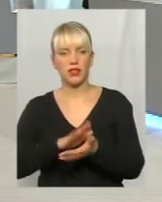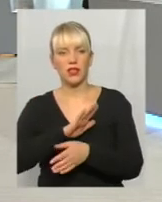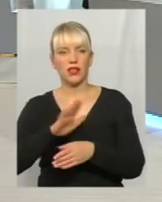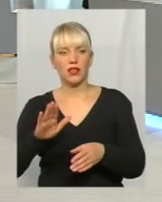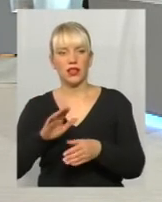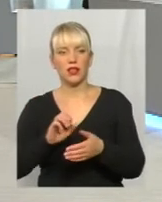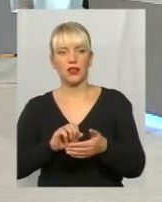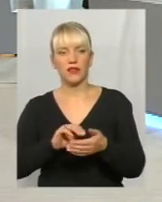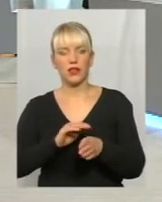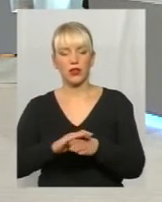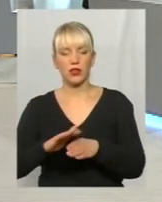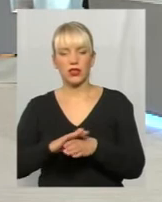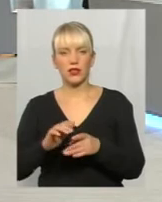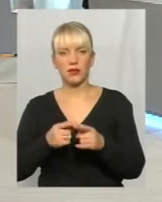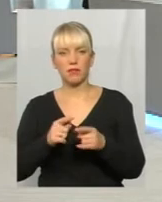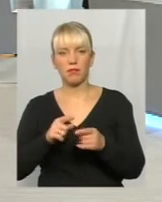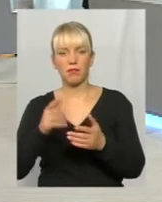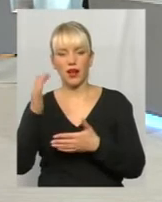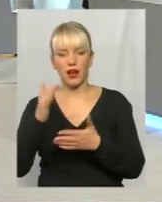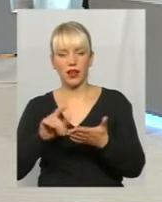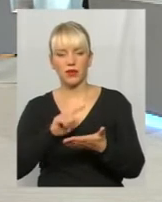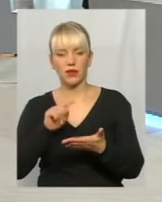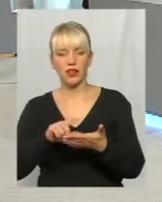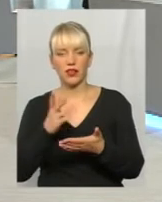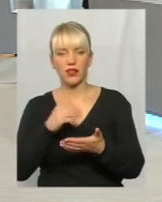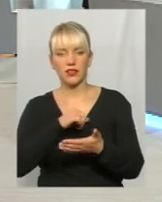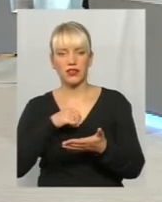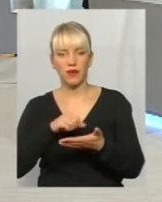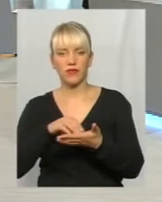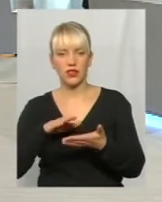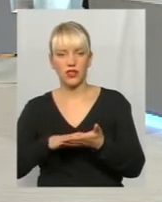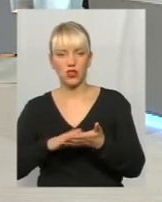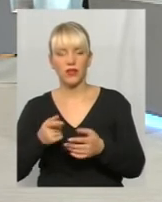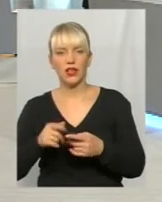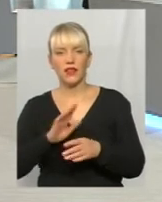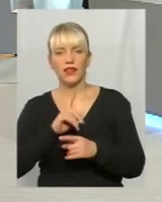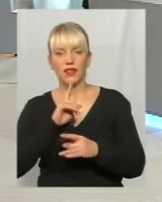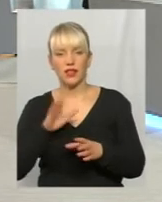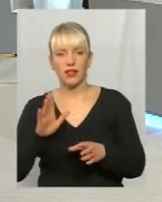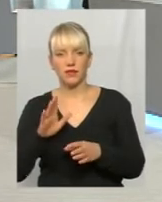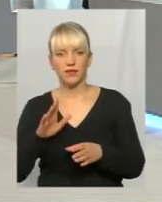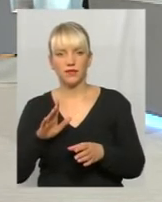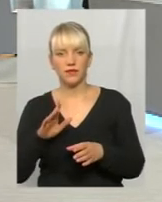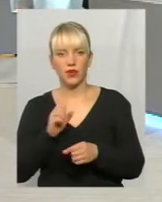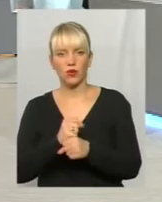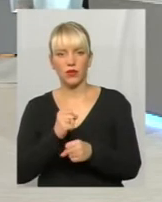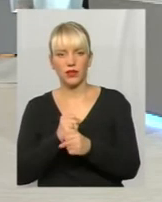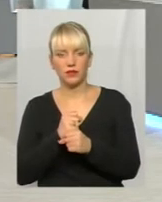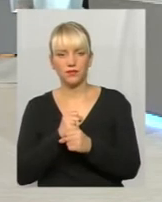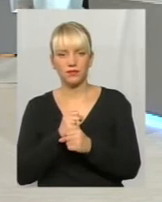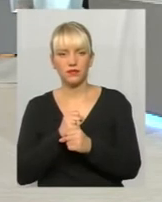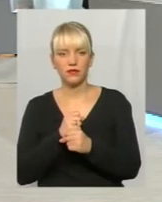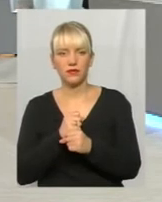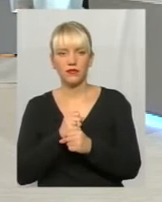дотримуватись переліку питань, які сам же й визначив, не робити в